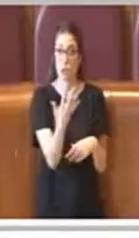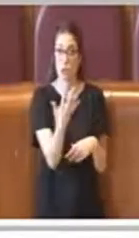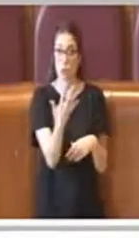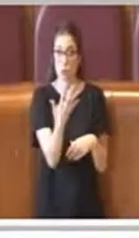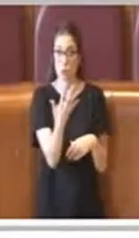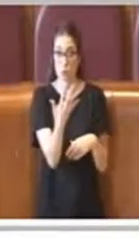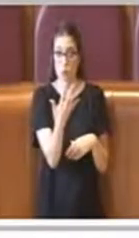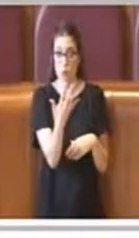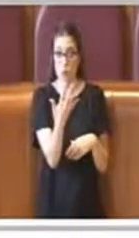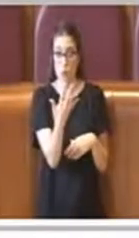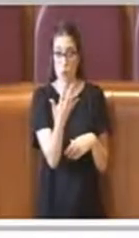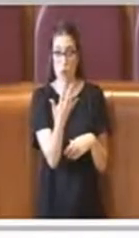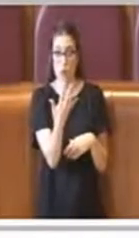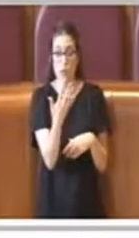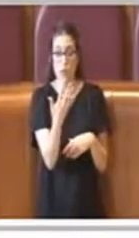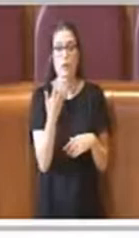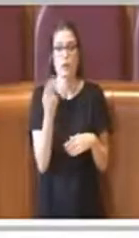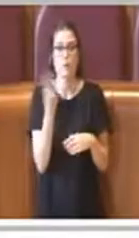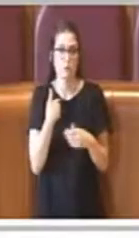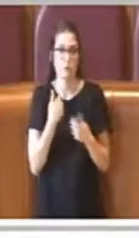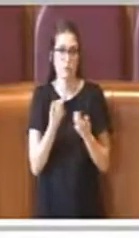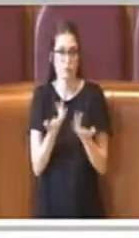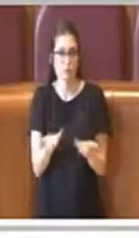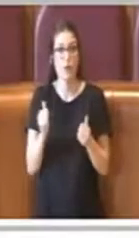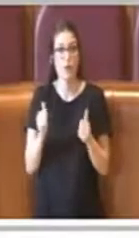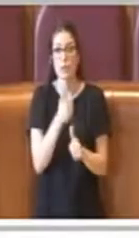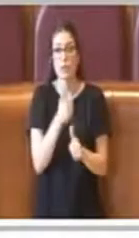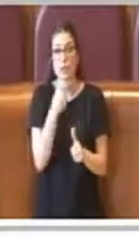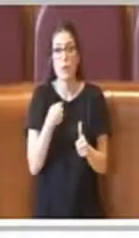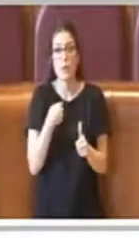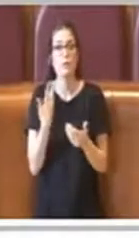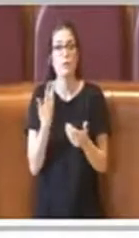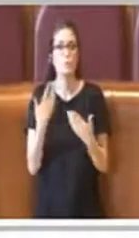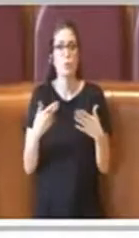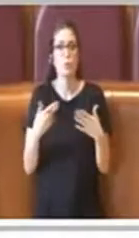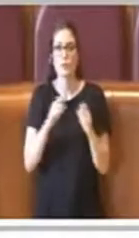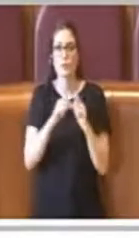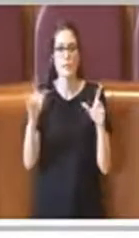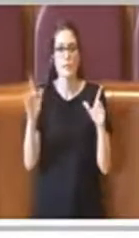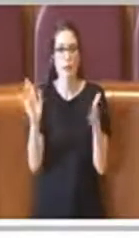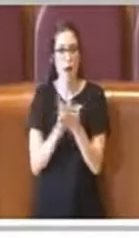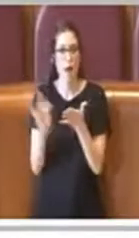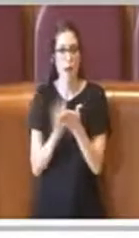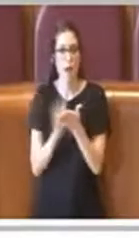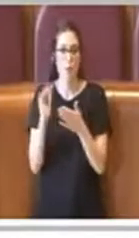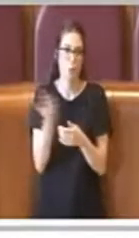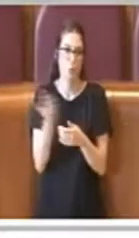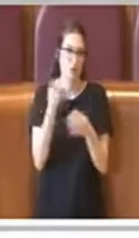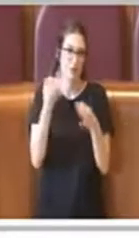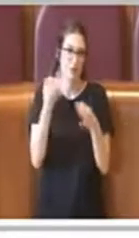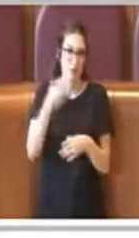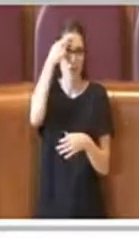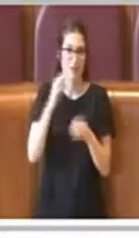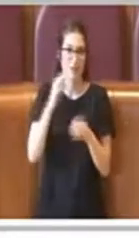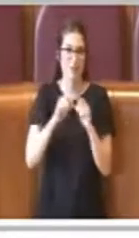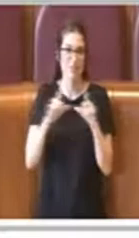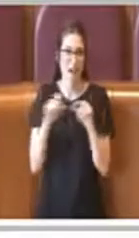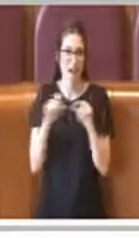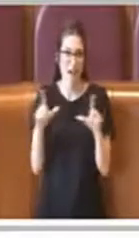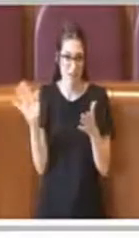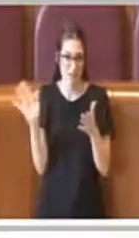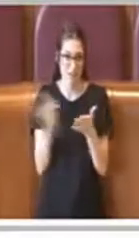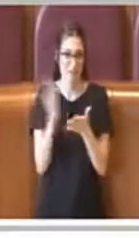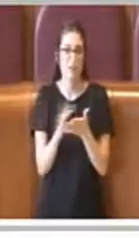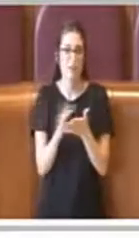Le commissioni sono state cinque, quindi ci sono state numerose commissioni. Nella prima io ho presentato delle slide, tutti ricorderanno le mie